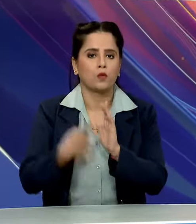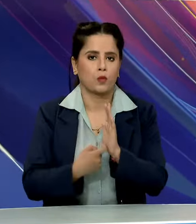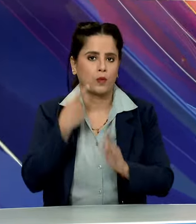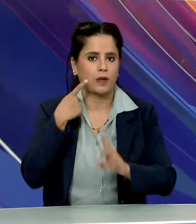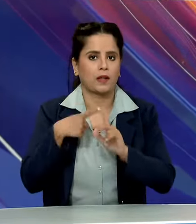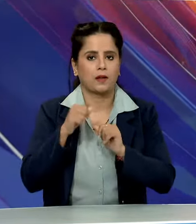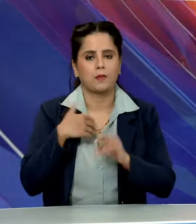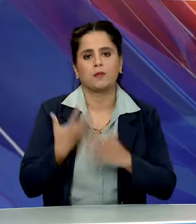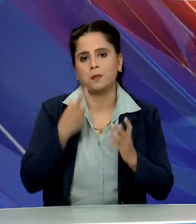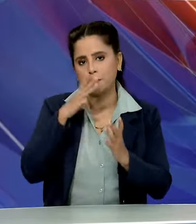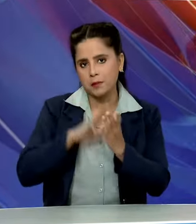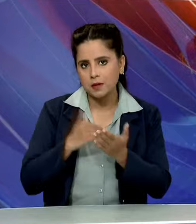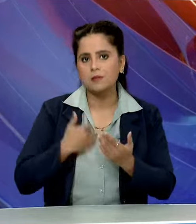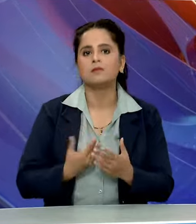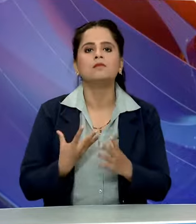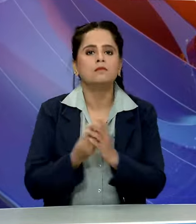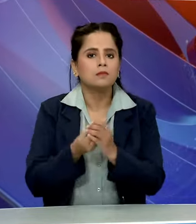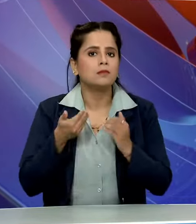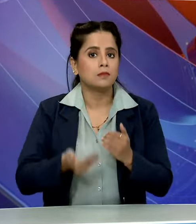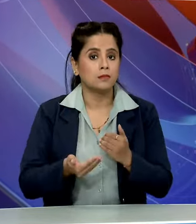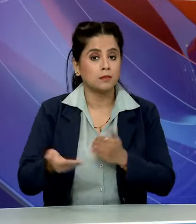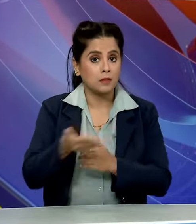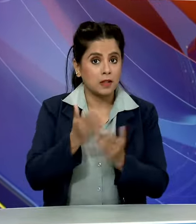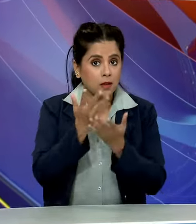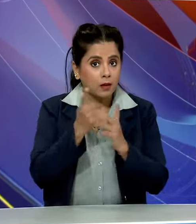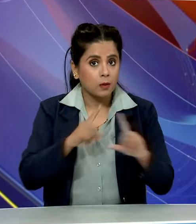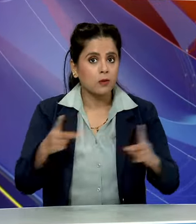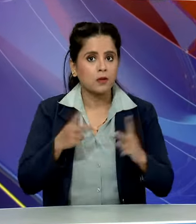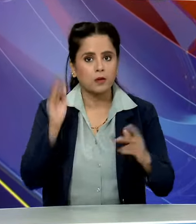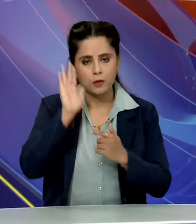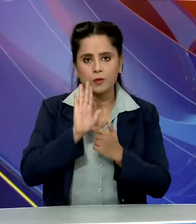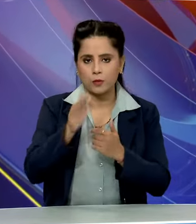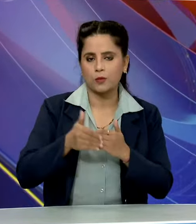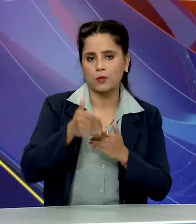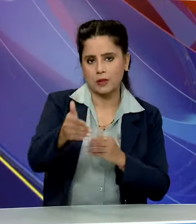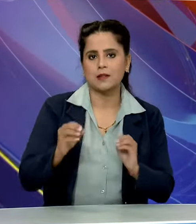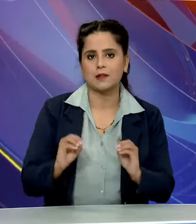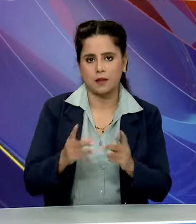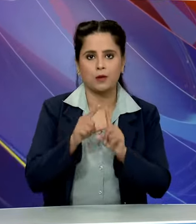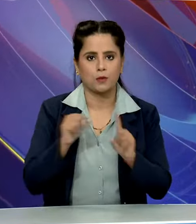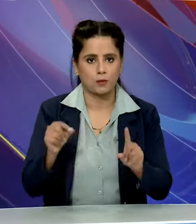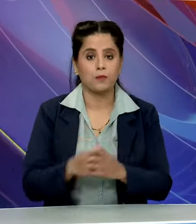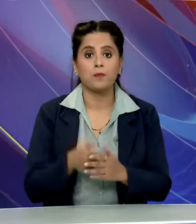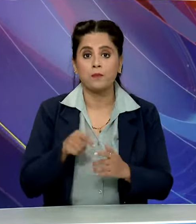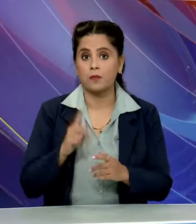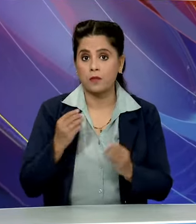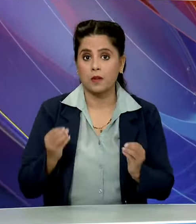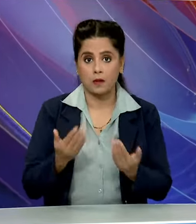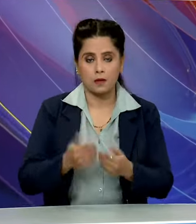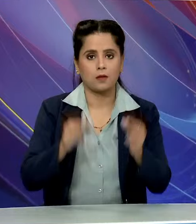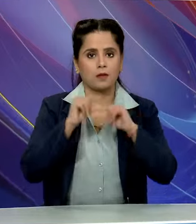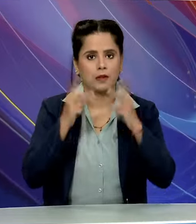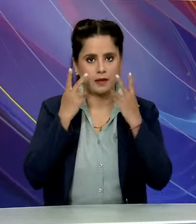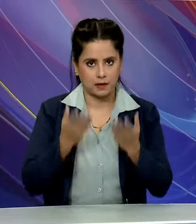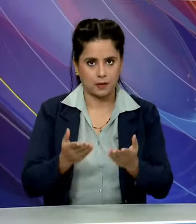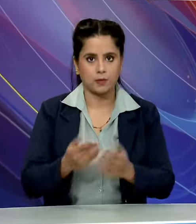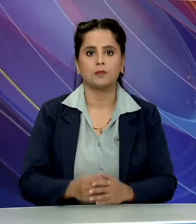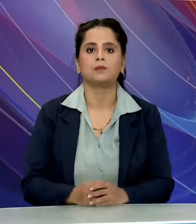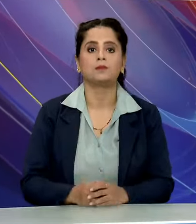मेरी सहयोगी मनीशा जो खबरों को सांकितिक भाषा में आप पहुचाएंगी तो चलिए शुरुआत करते हैं हेडलाइन्स की